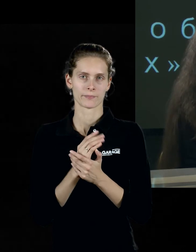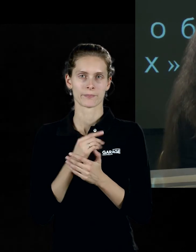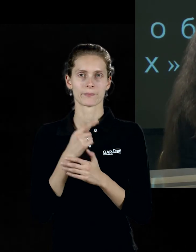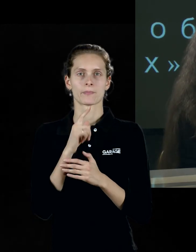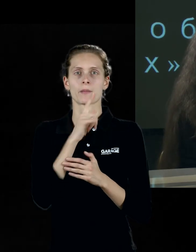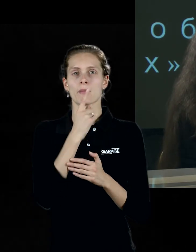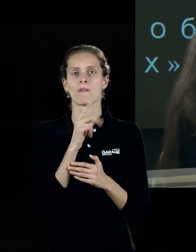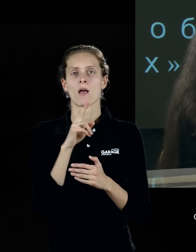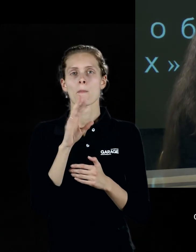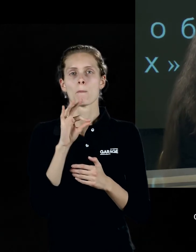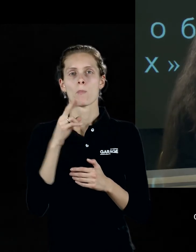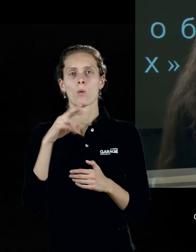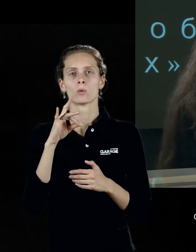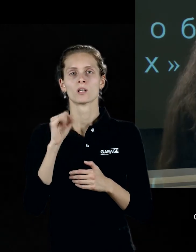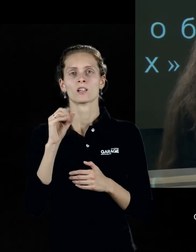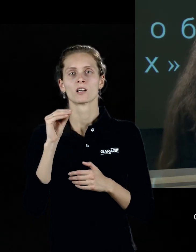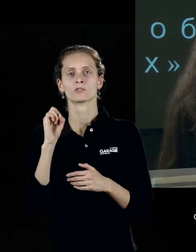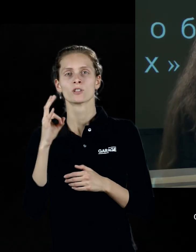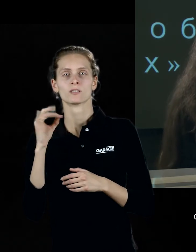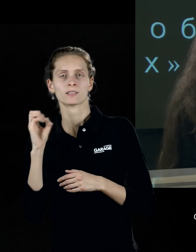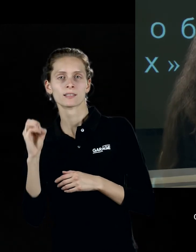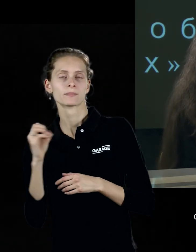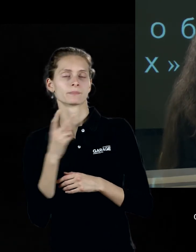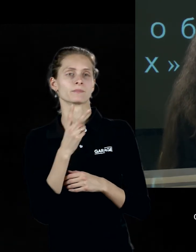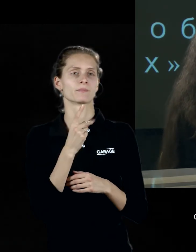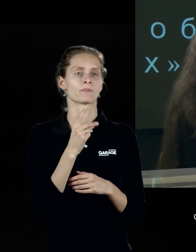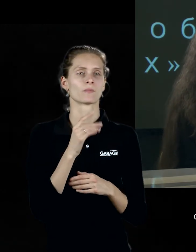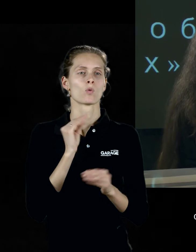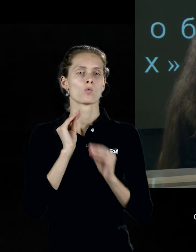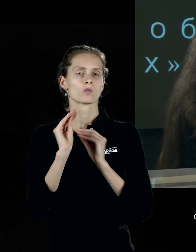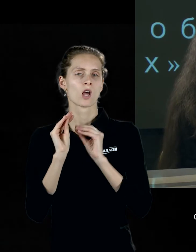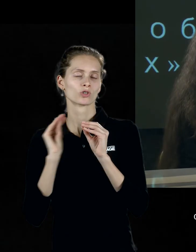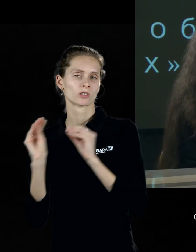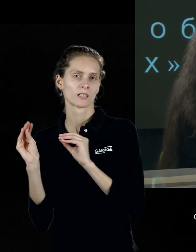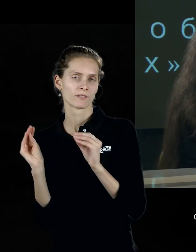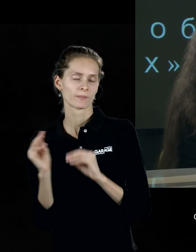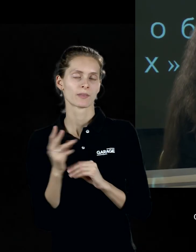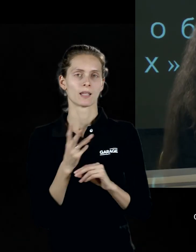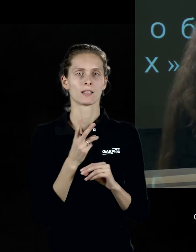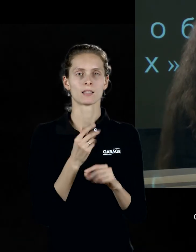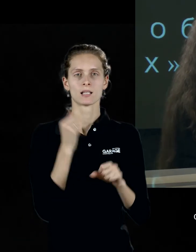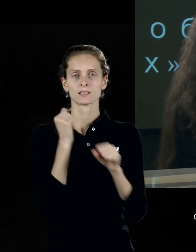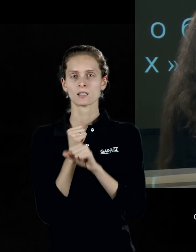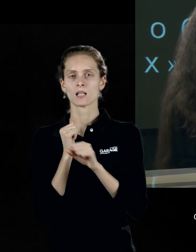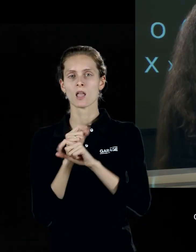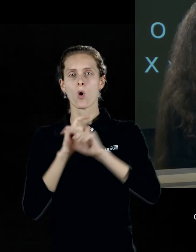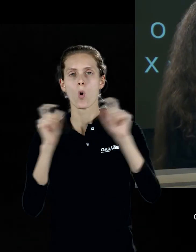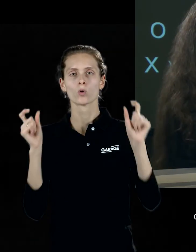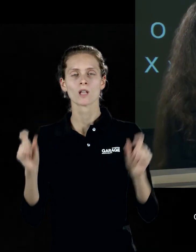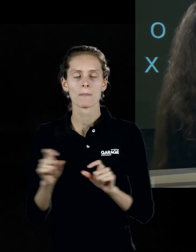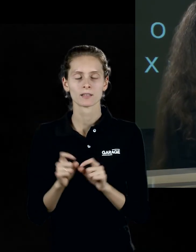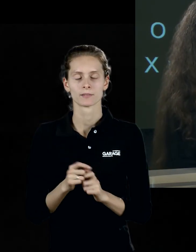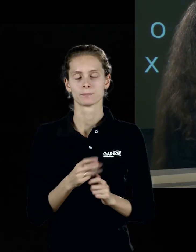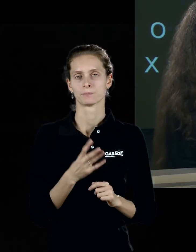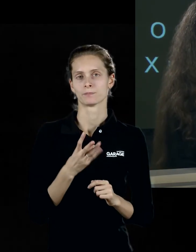украшательство, создание символического порядка и создание орнамента, игра и повествование.